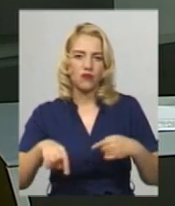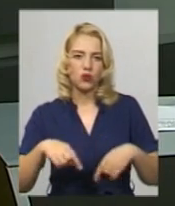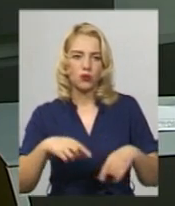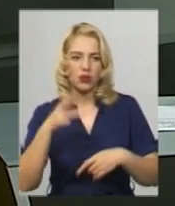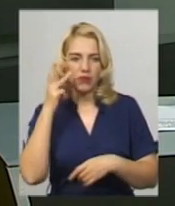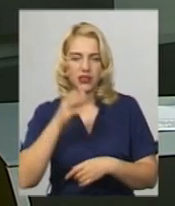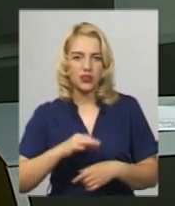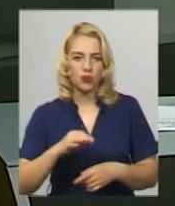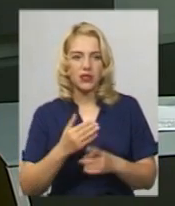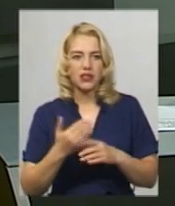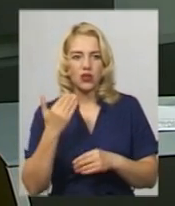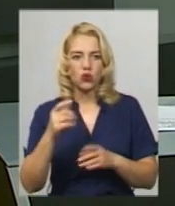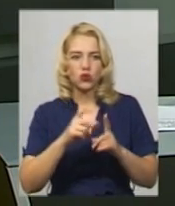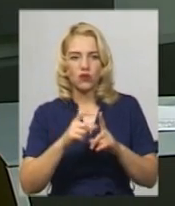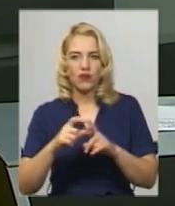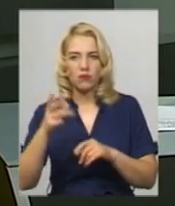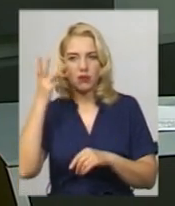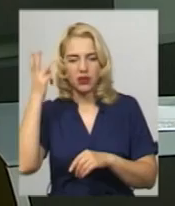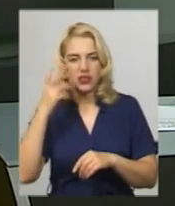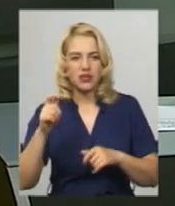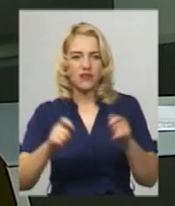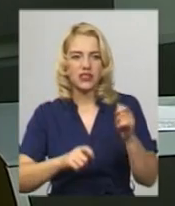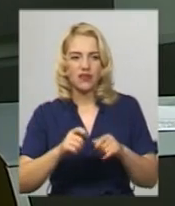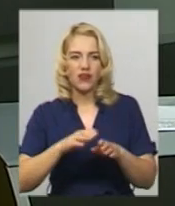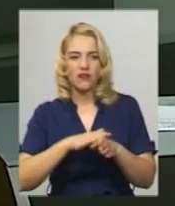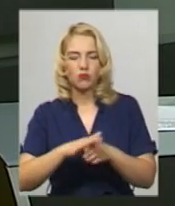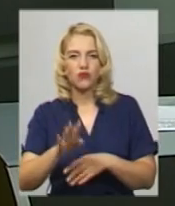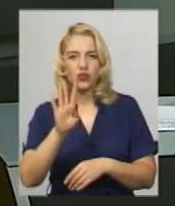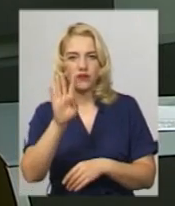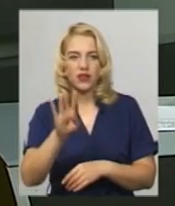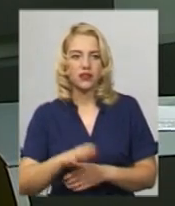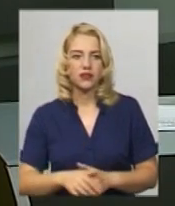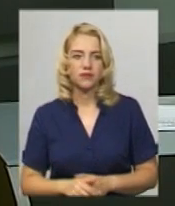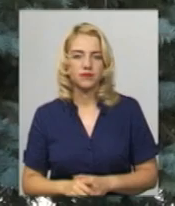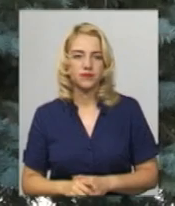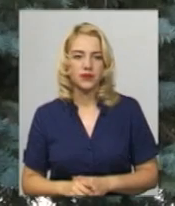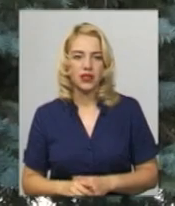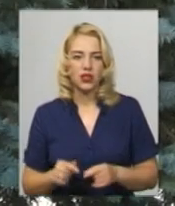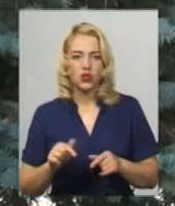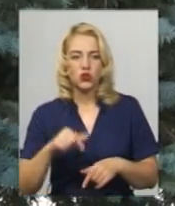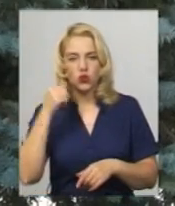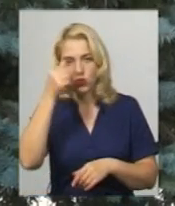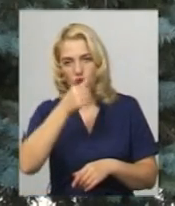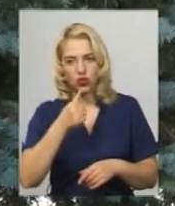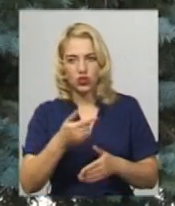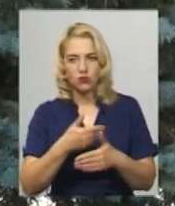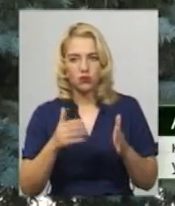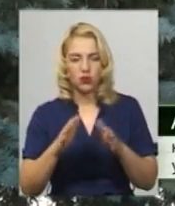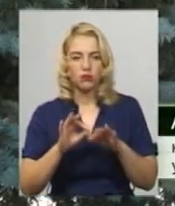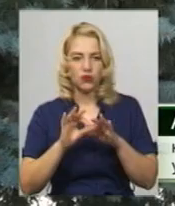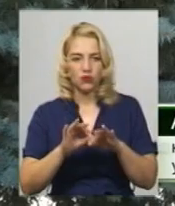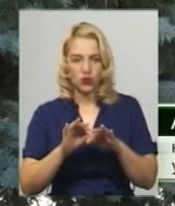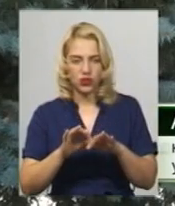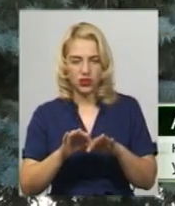Артем Глас. За його словами, у Хмельницькому фестиваль відбувається в четверте. Цьогоріч ми будемо проводити